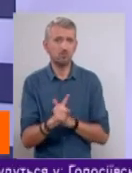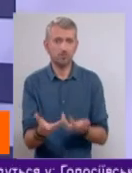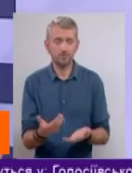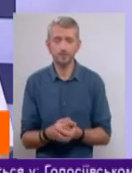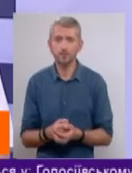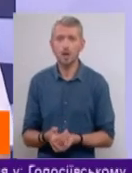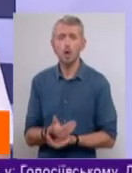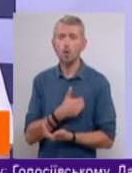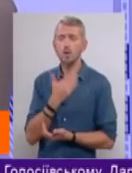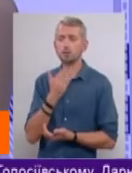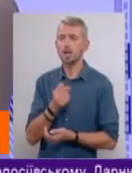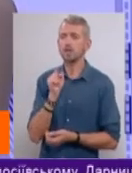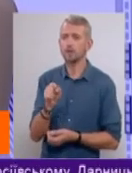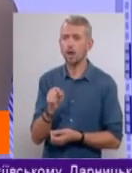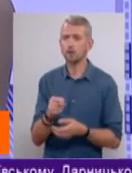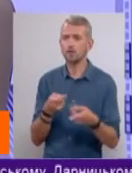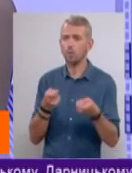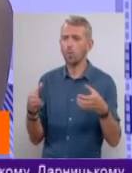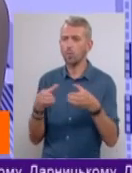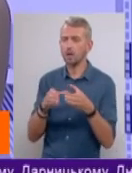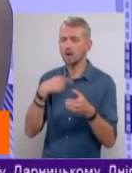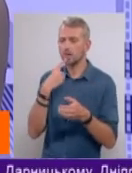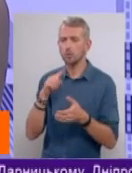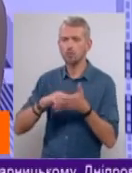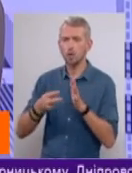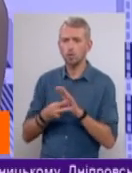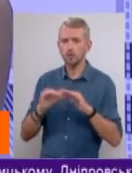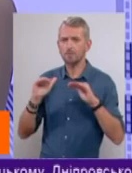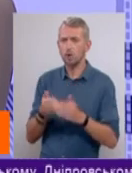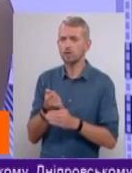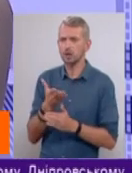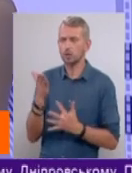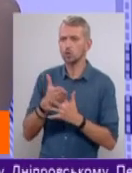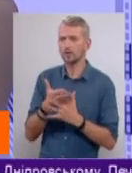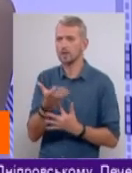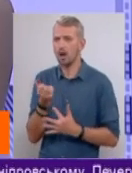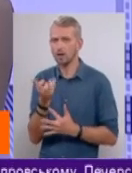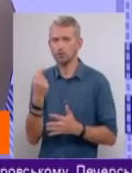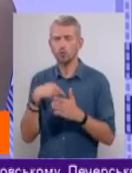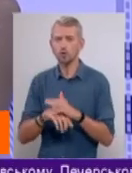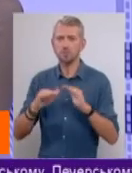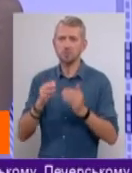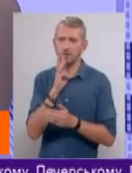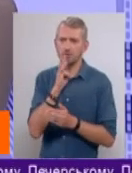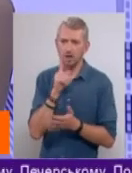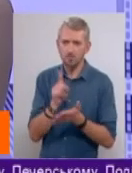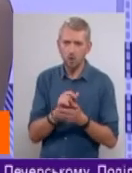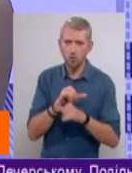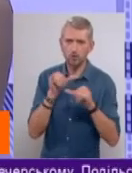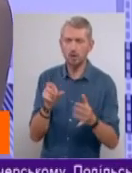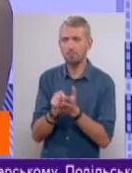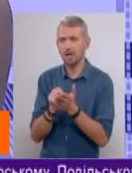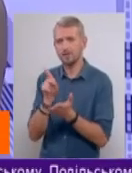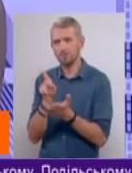Юрий, хотела еще запитать вас. Вот в уряді казали, що планують зменшувати кількість субсидиантів, поза як минималка має зрости, пенсии мають зрости.